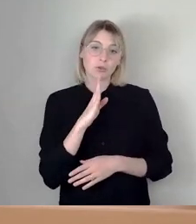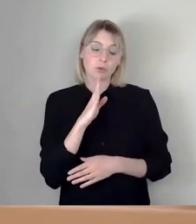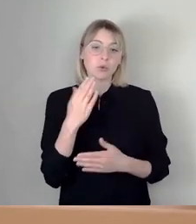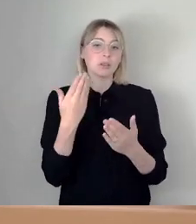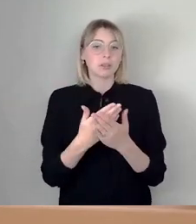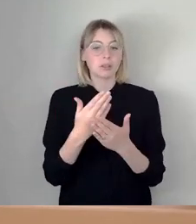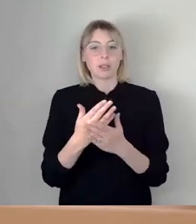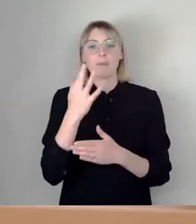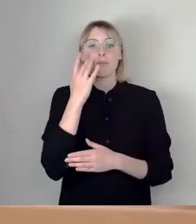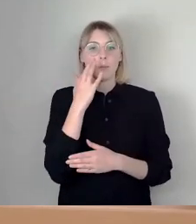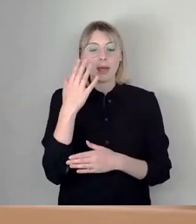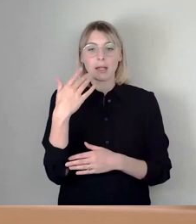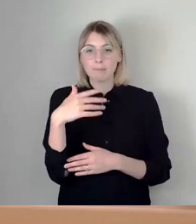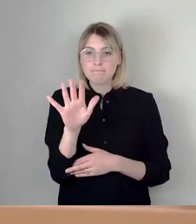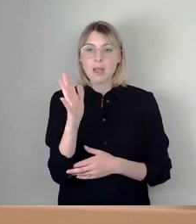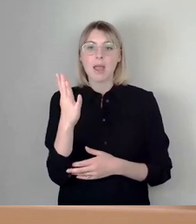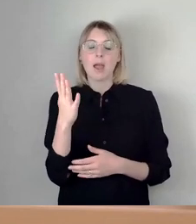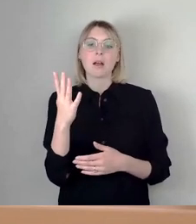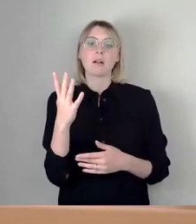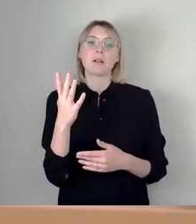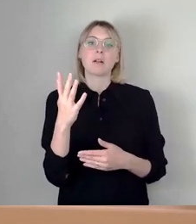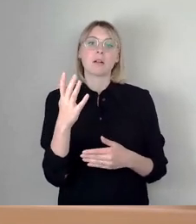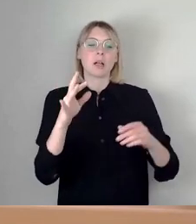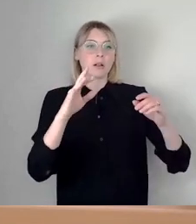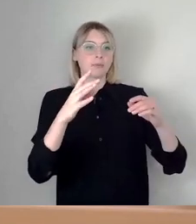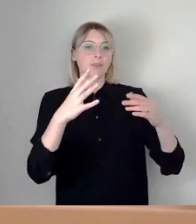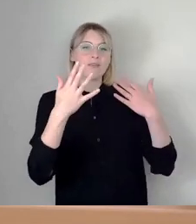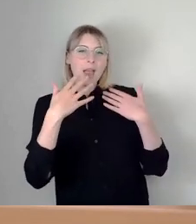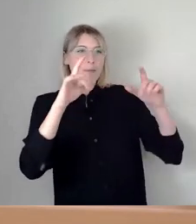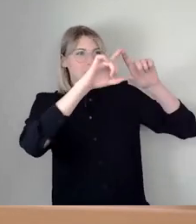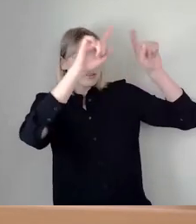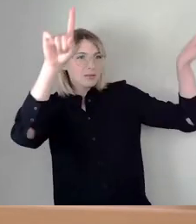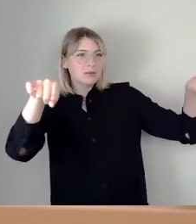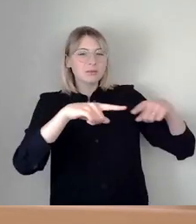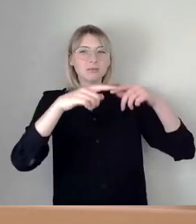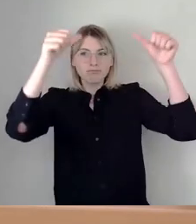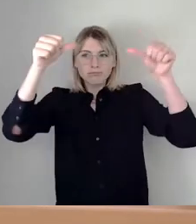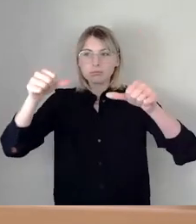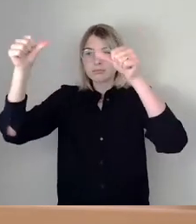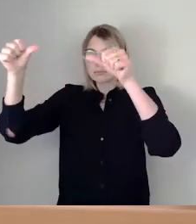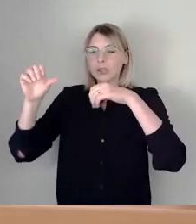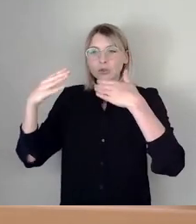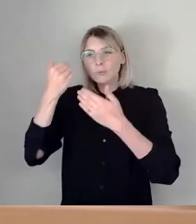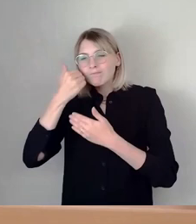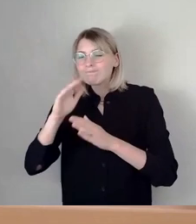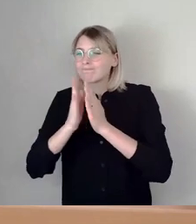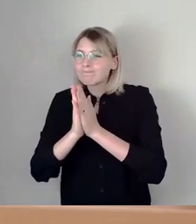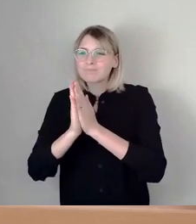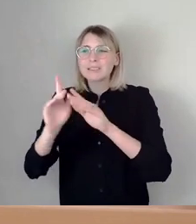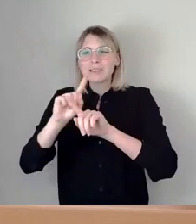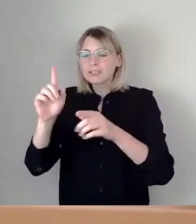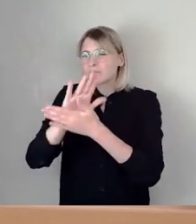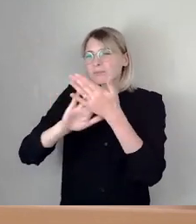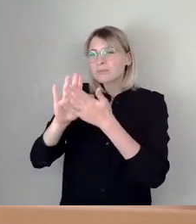seit Jahrzehnten, die Menschen zu erreichen und von diesem Tun abzuhalten. Ich habe eine lange